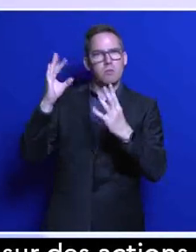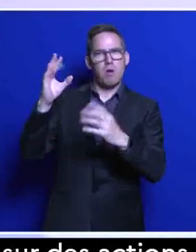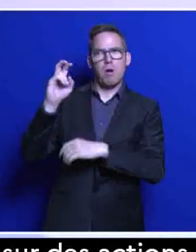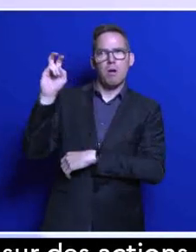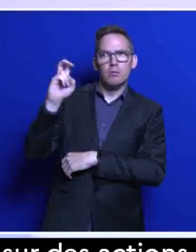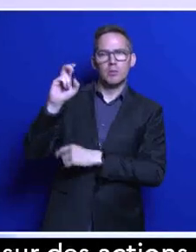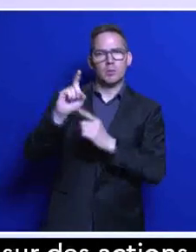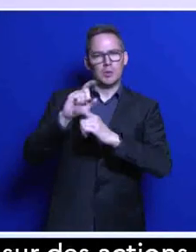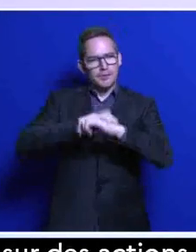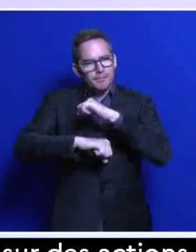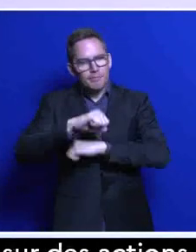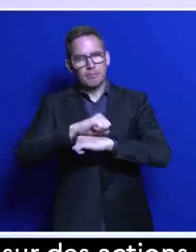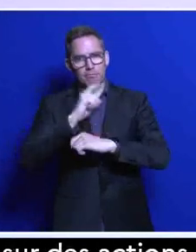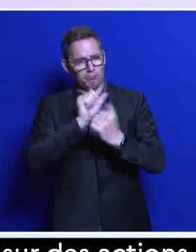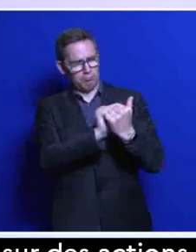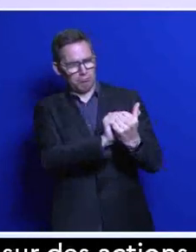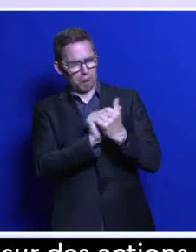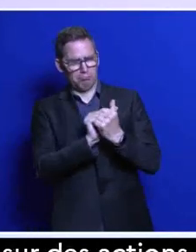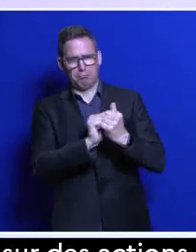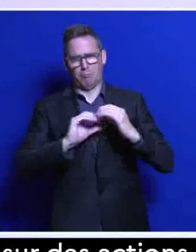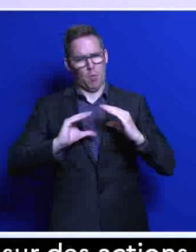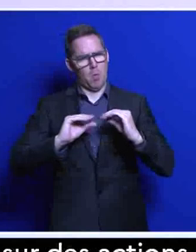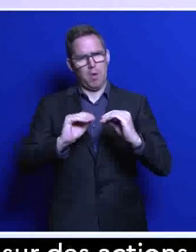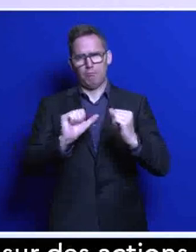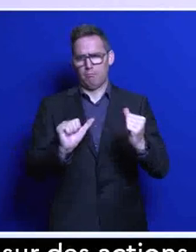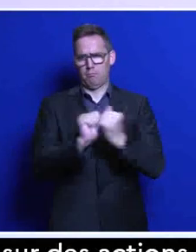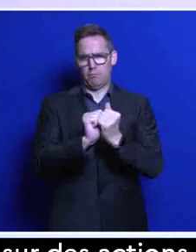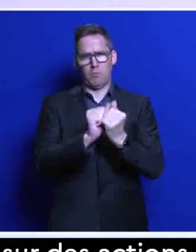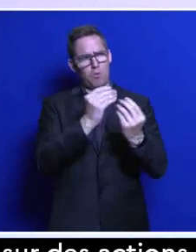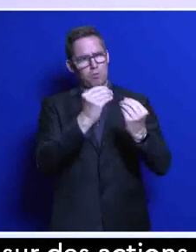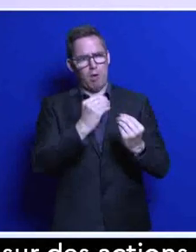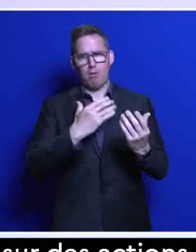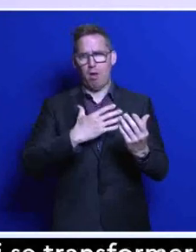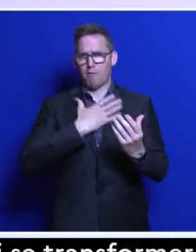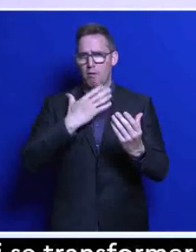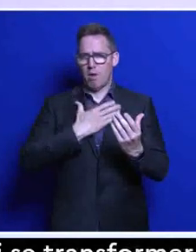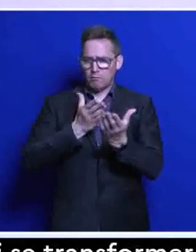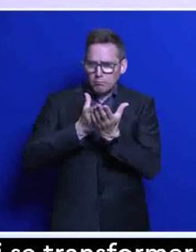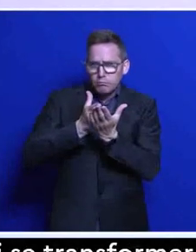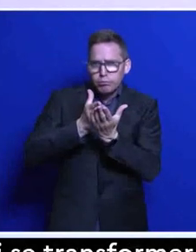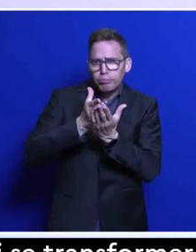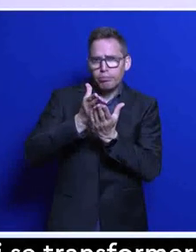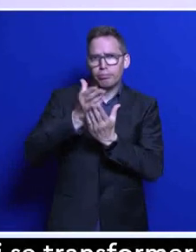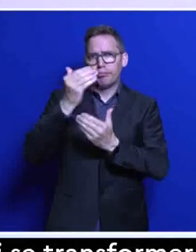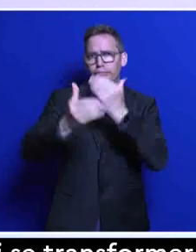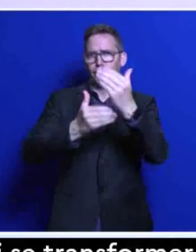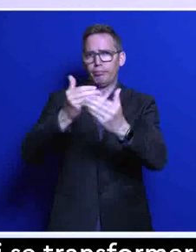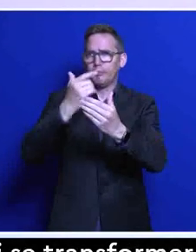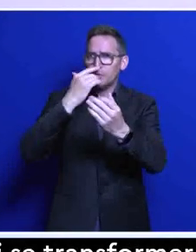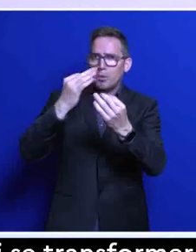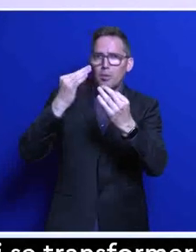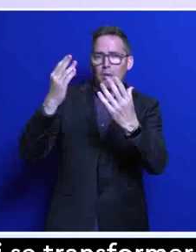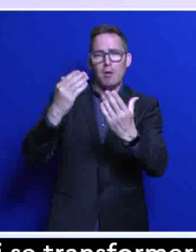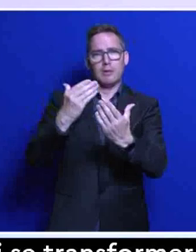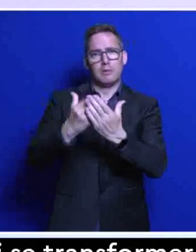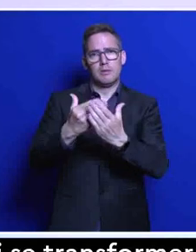valeur en partenariat concret, garant de prospérité et d'efficacité dans la lutte contre le réchauffement climatique. C